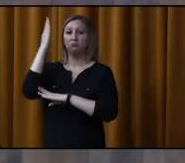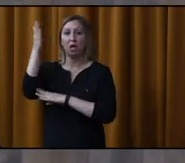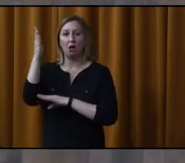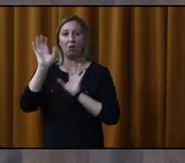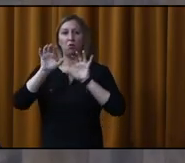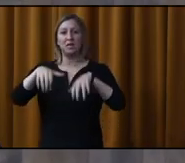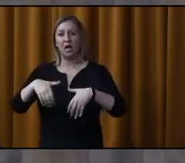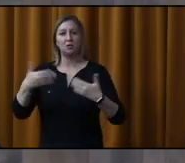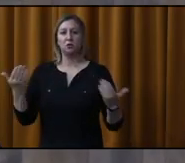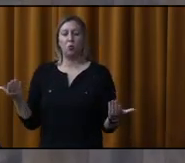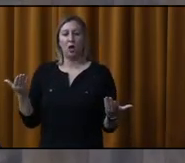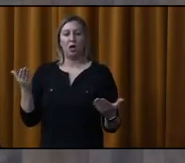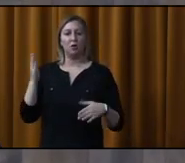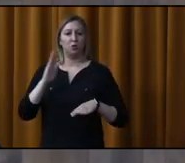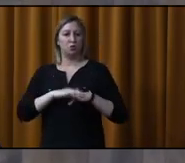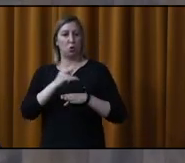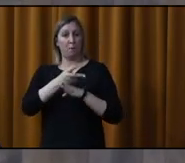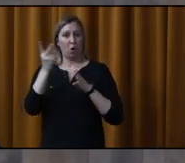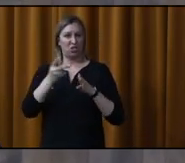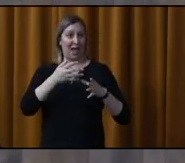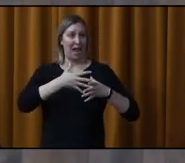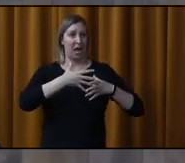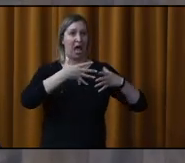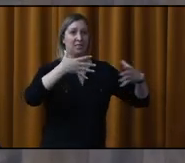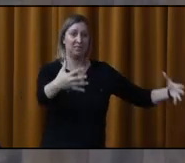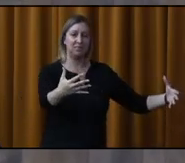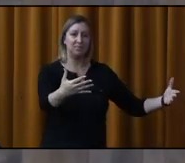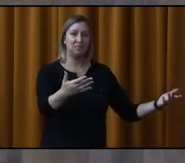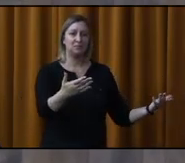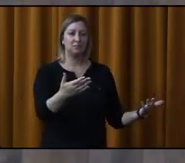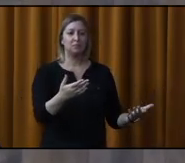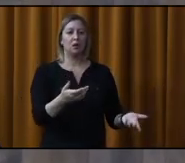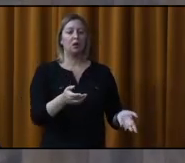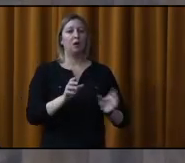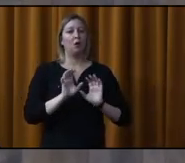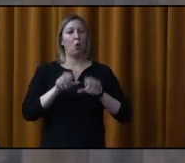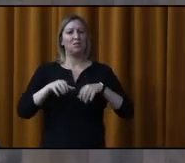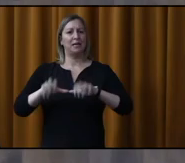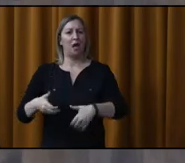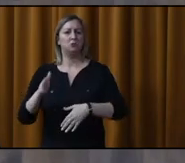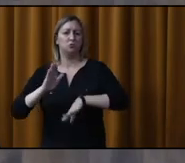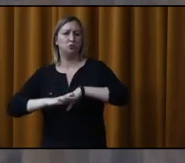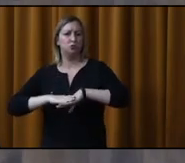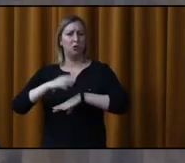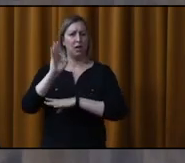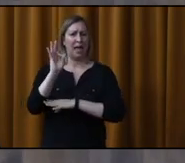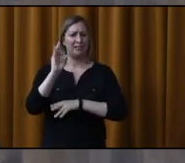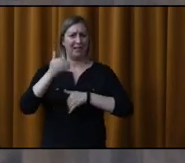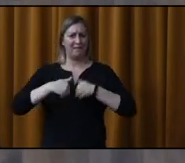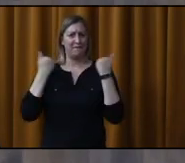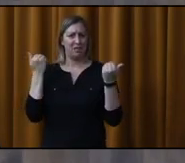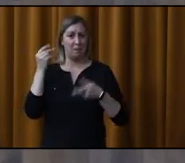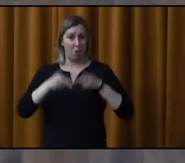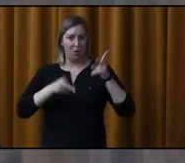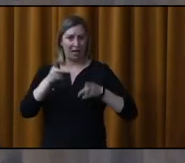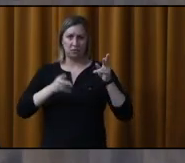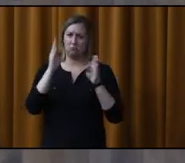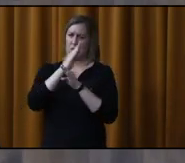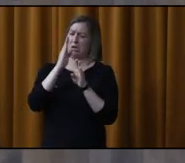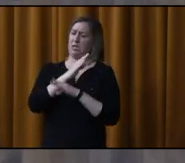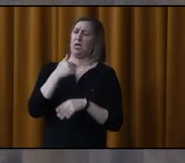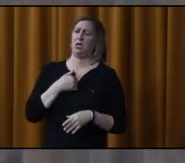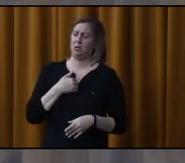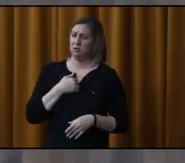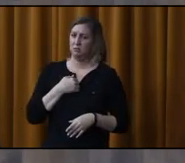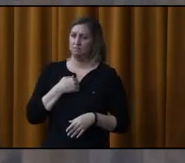conséquences de leurs projets d'agrandissement et surtout des effets qu'il y aura sur la qualité de vie de notre population. Il y a